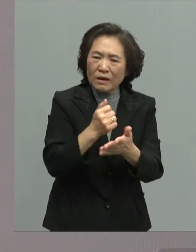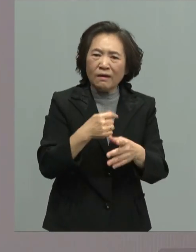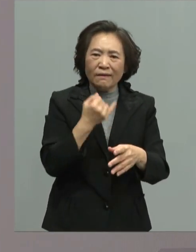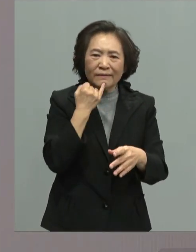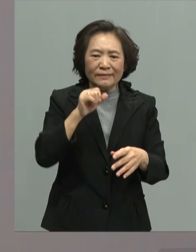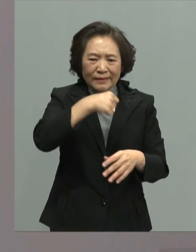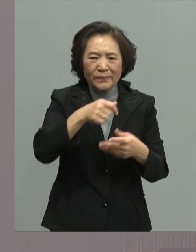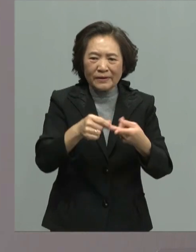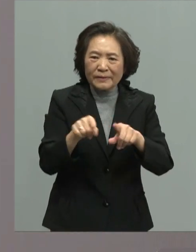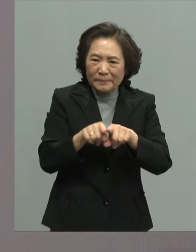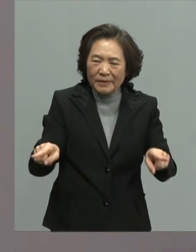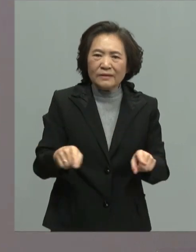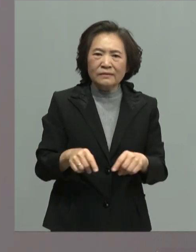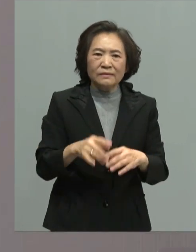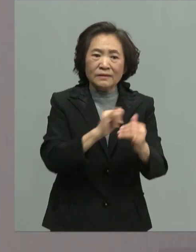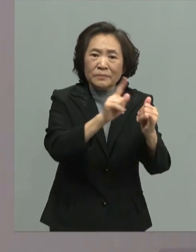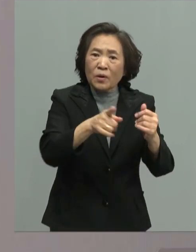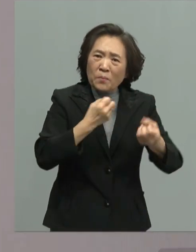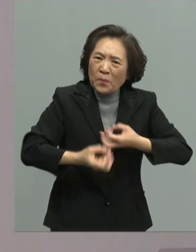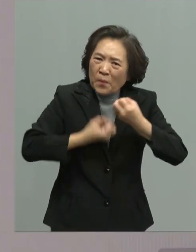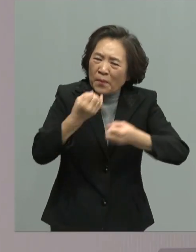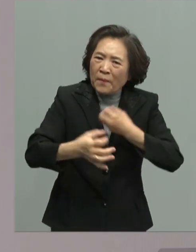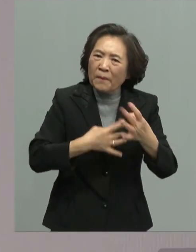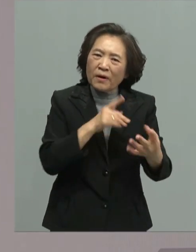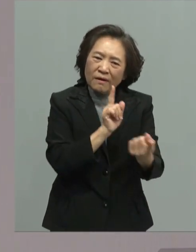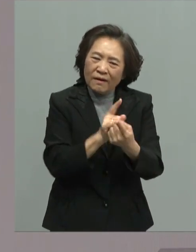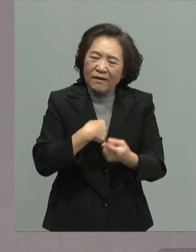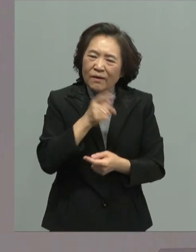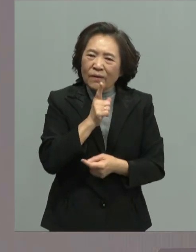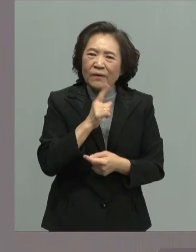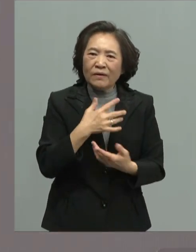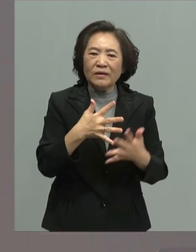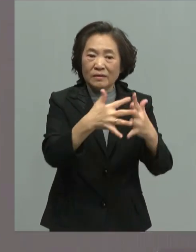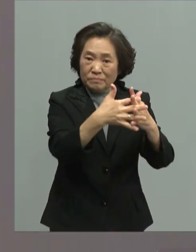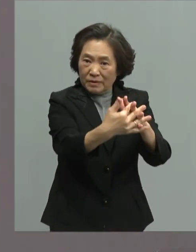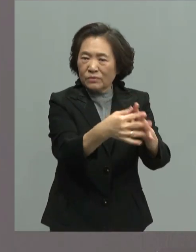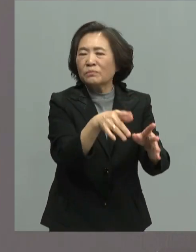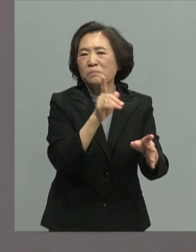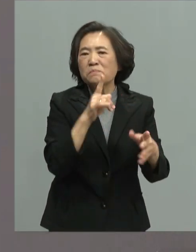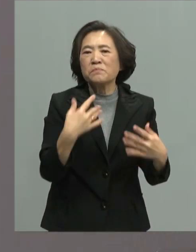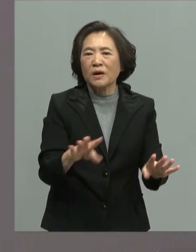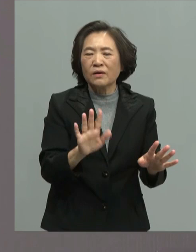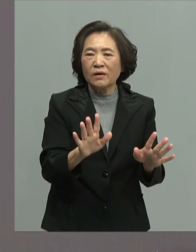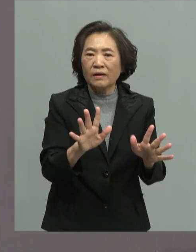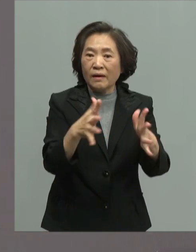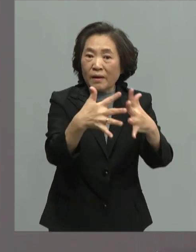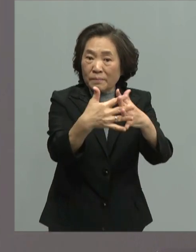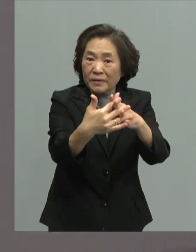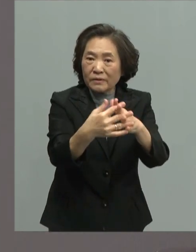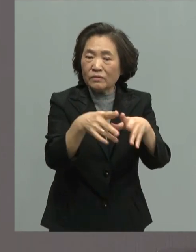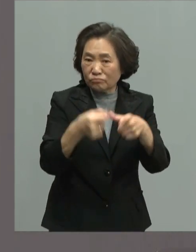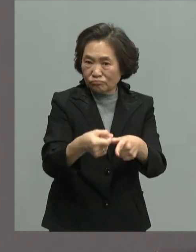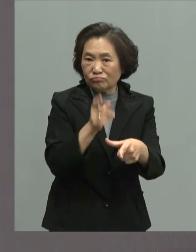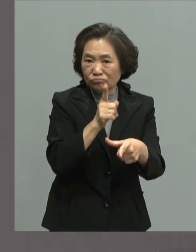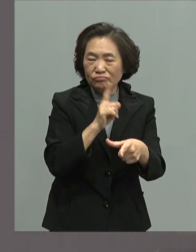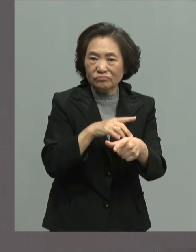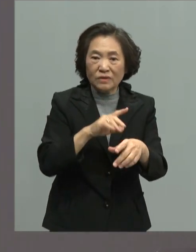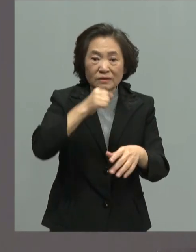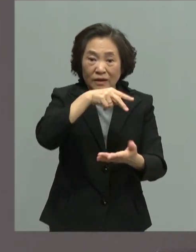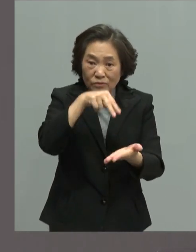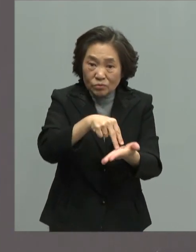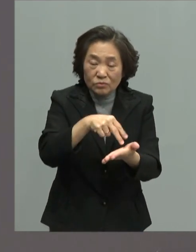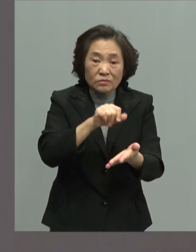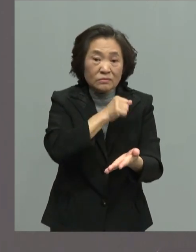平这是人民的声音美国也过去一句话公开说不支持台独